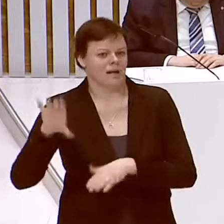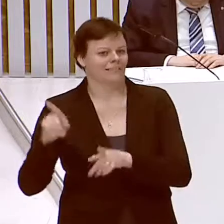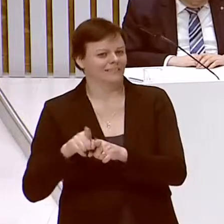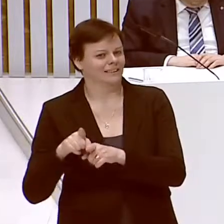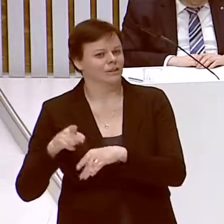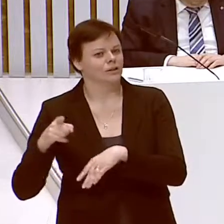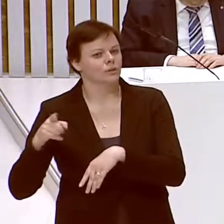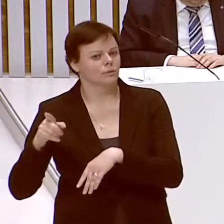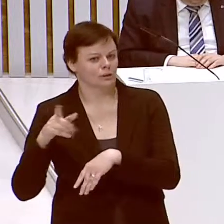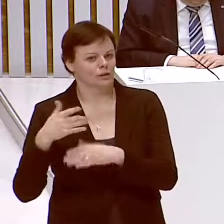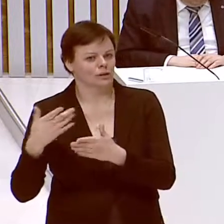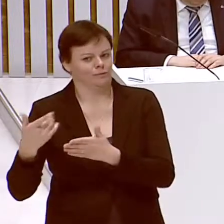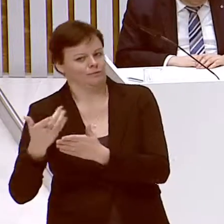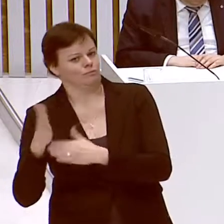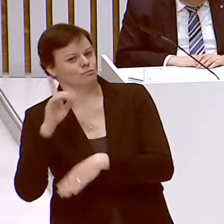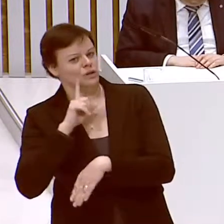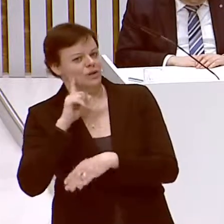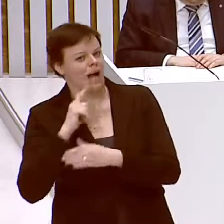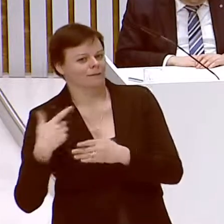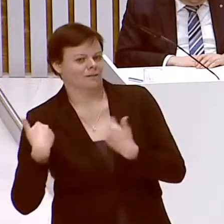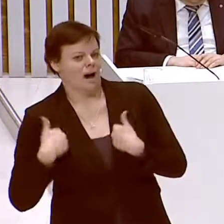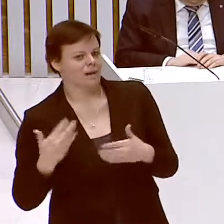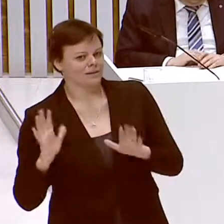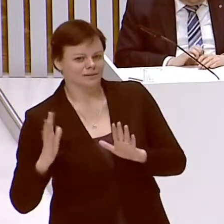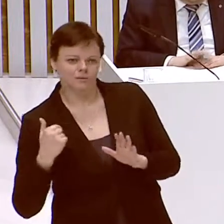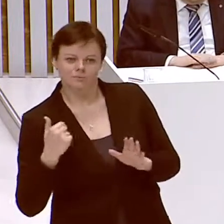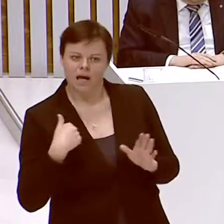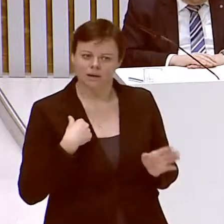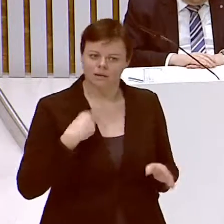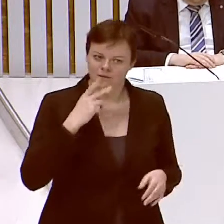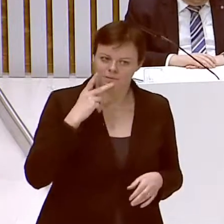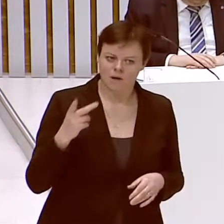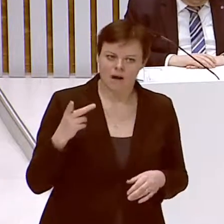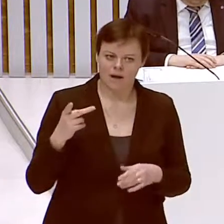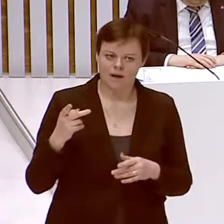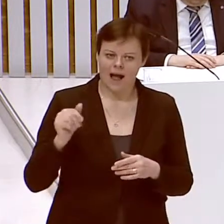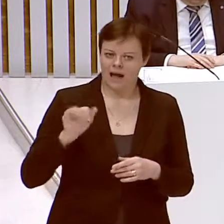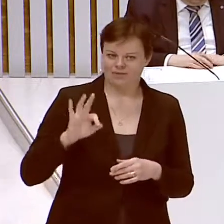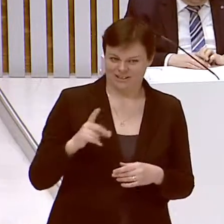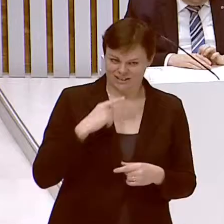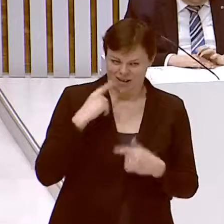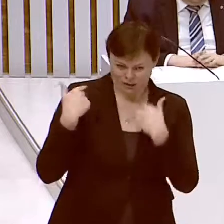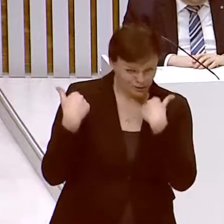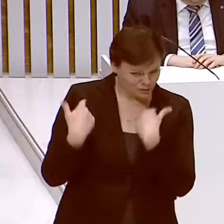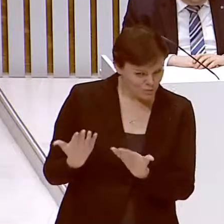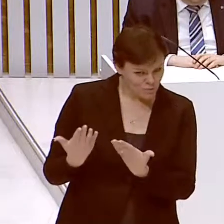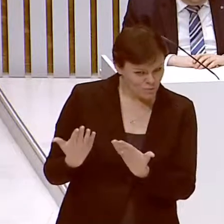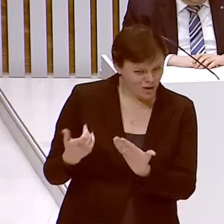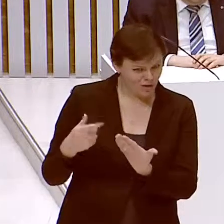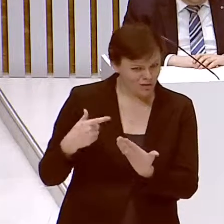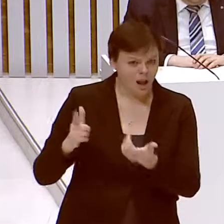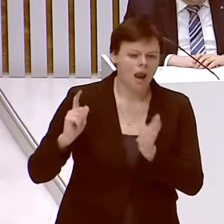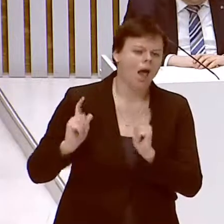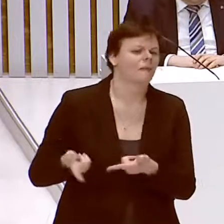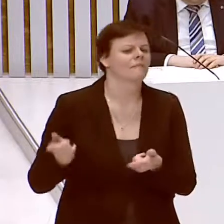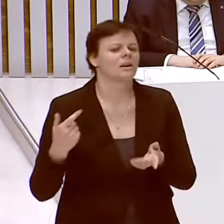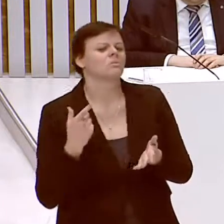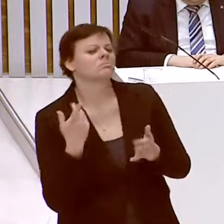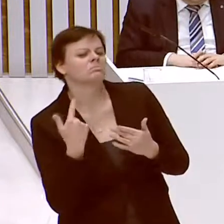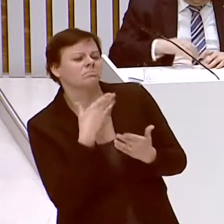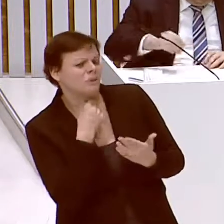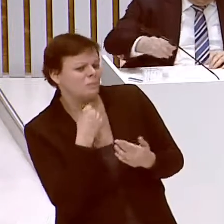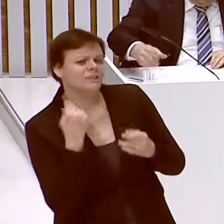Wir von der AfD finden, so geht man nicht mit Hilfebedürftigen um. Es verwundert umso mehr, dass die